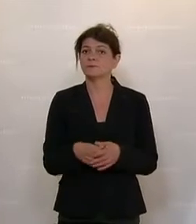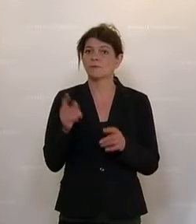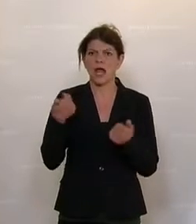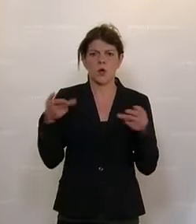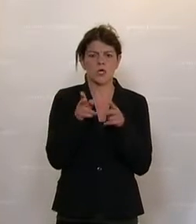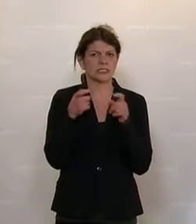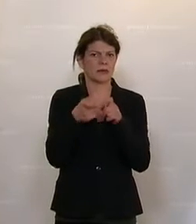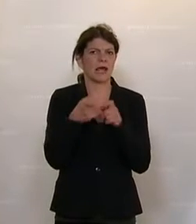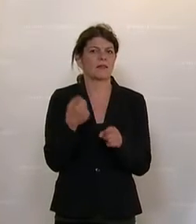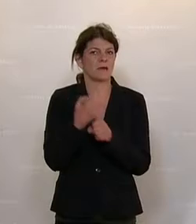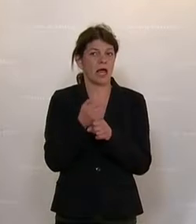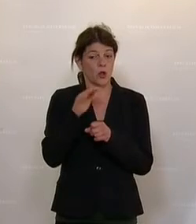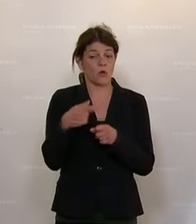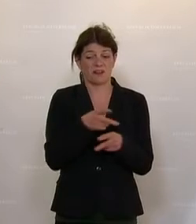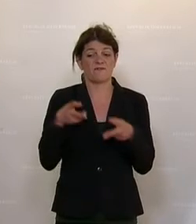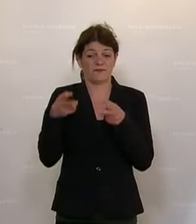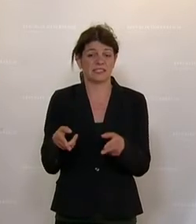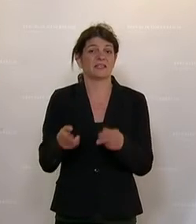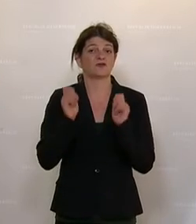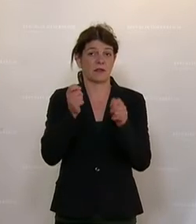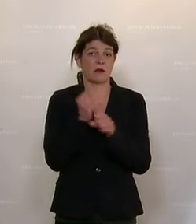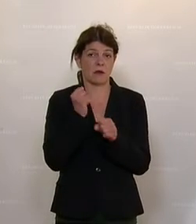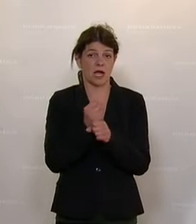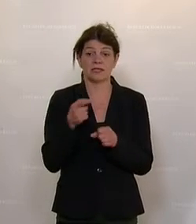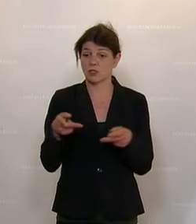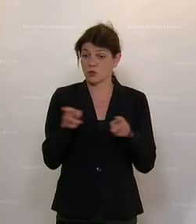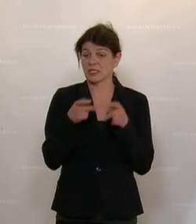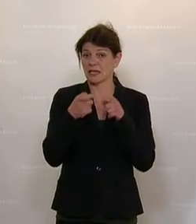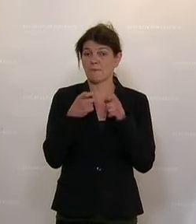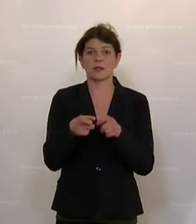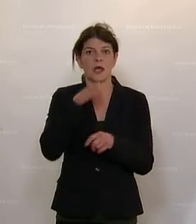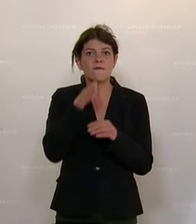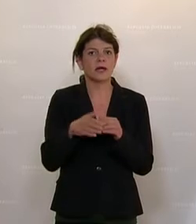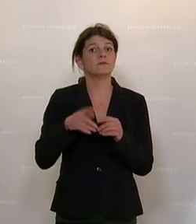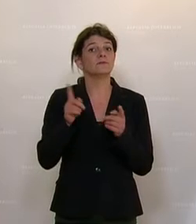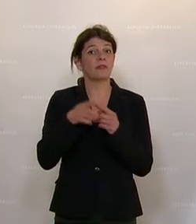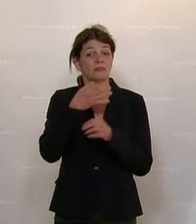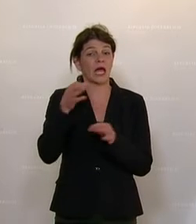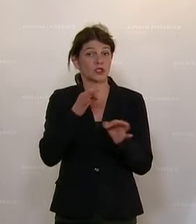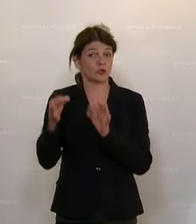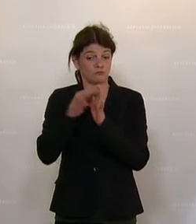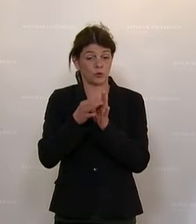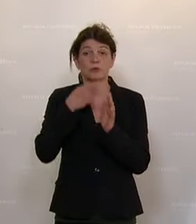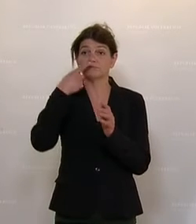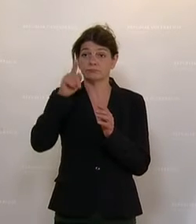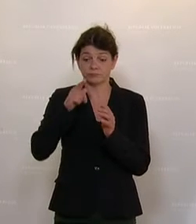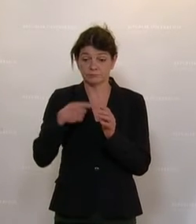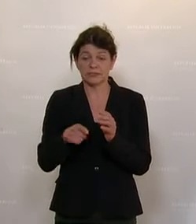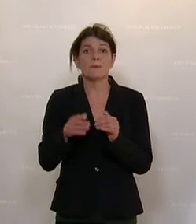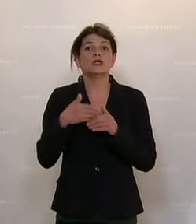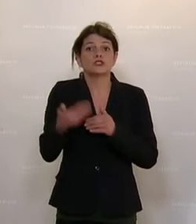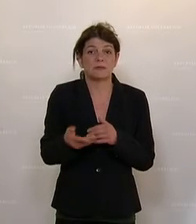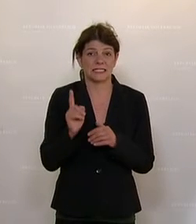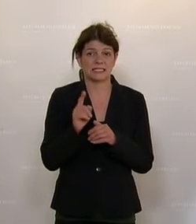eine kurze Debatte über diesen Fristsetzungsantrag durchzuführen. Diese kurze Debatte wird nach Erledigung der Tagesordnung, die wird doch spätestens